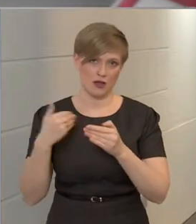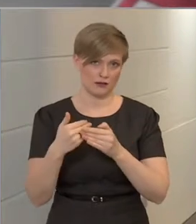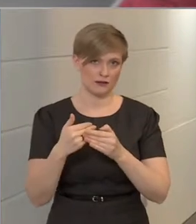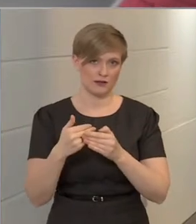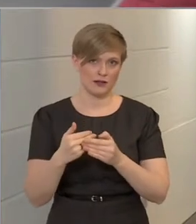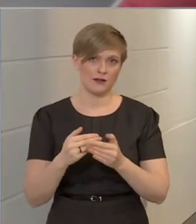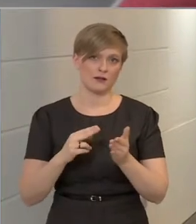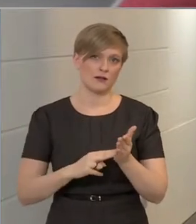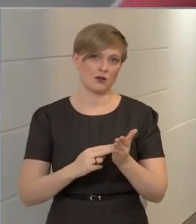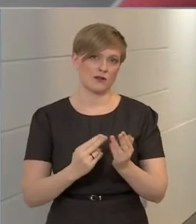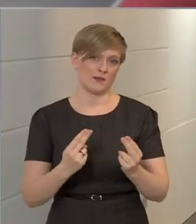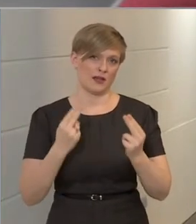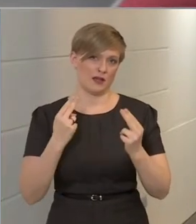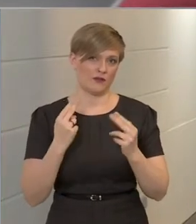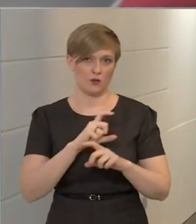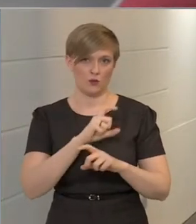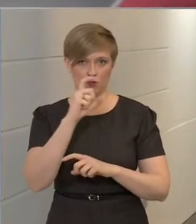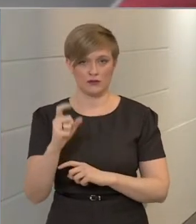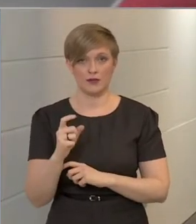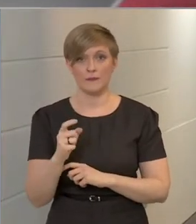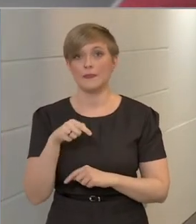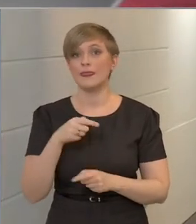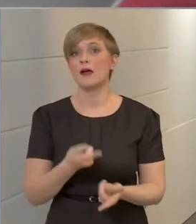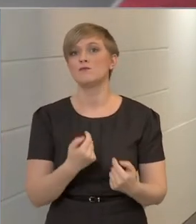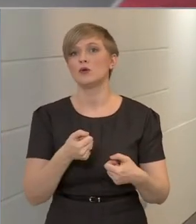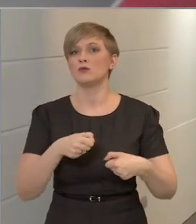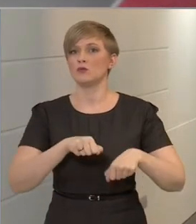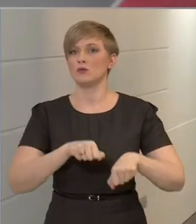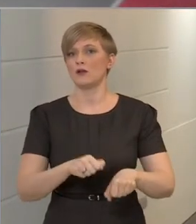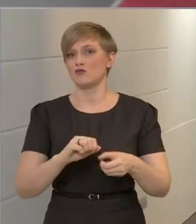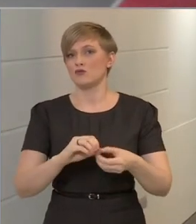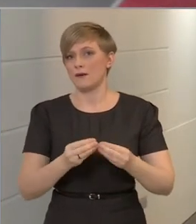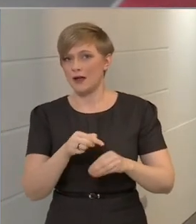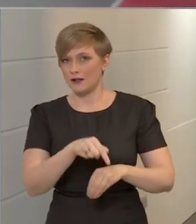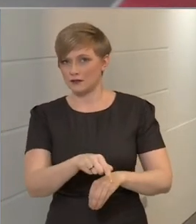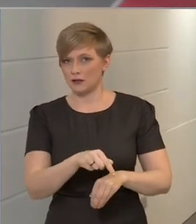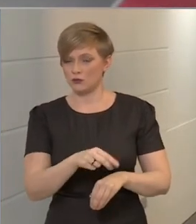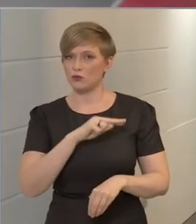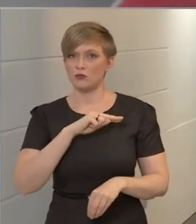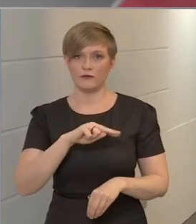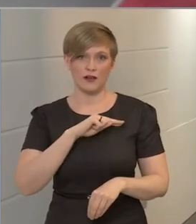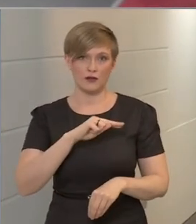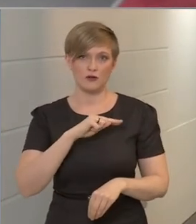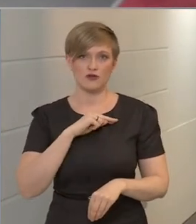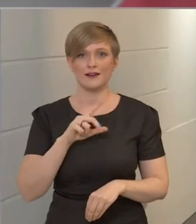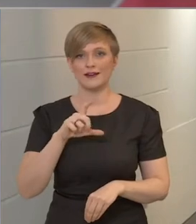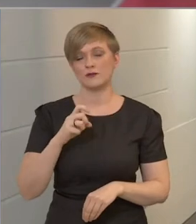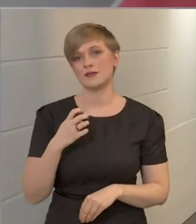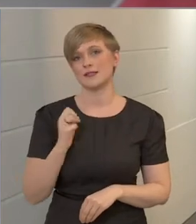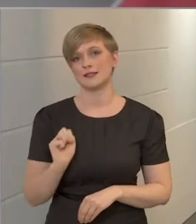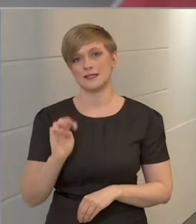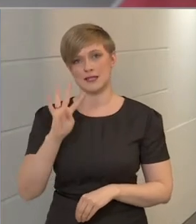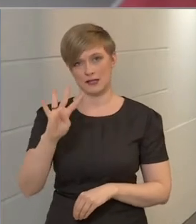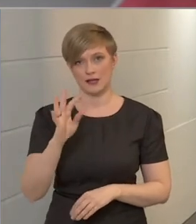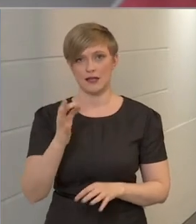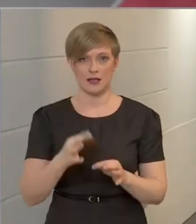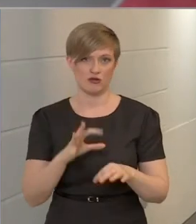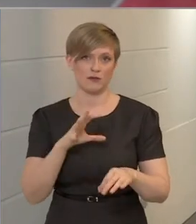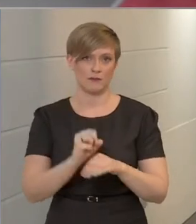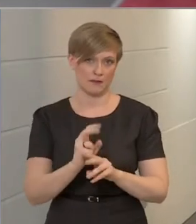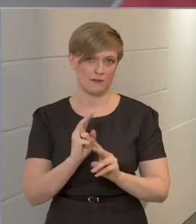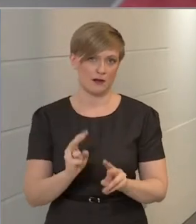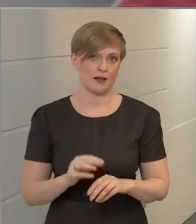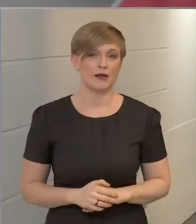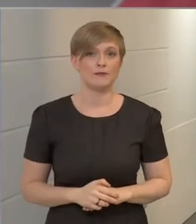jogszabály hatályba lépése óta. Ebből az üzemeltető, illetve a tulajdonos felelőssége 214 esetben volt megállapítható,